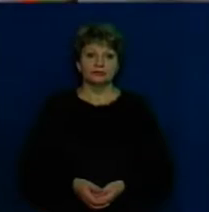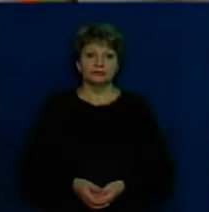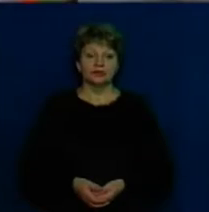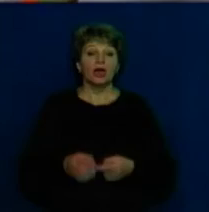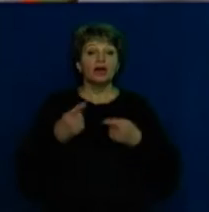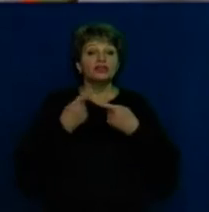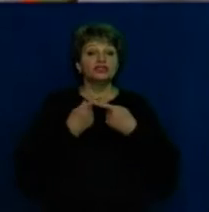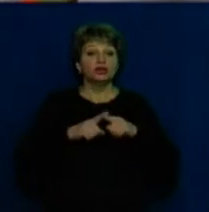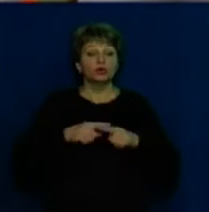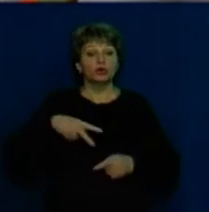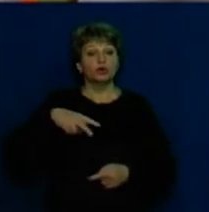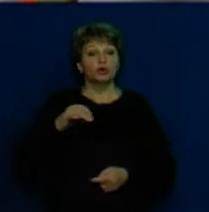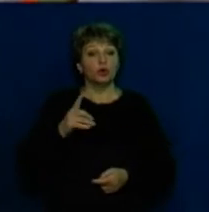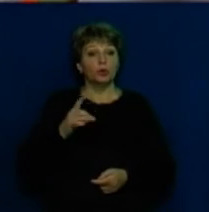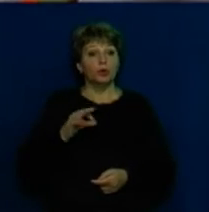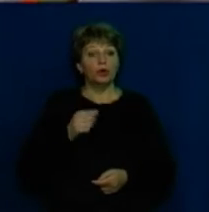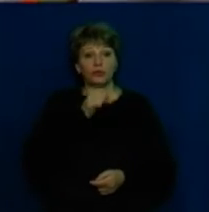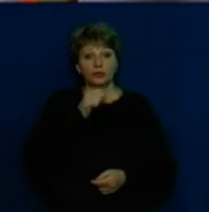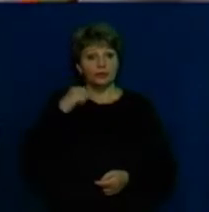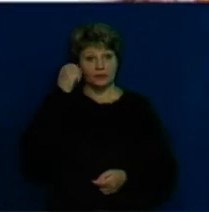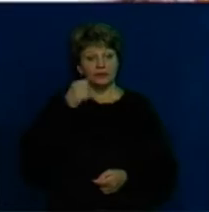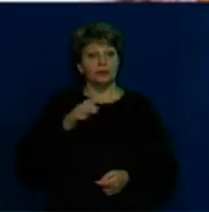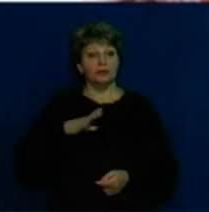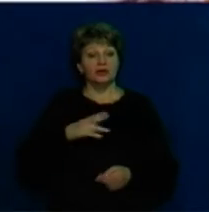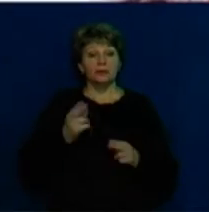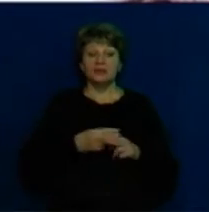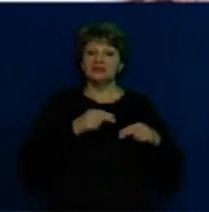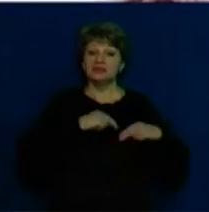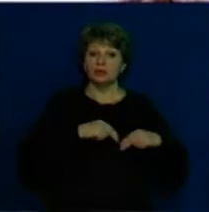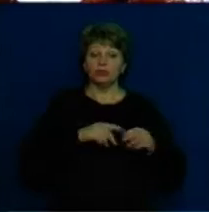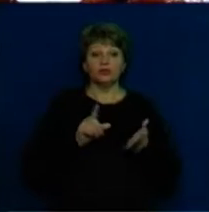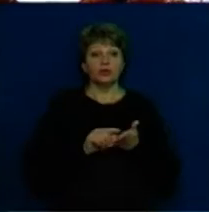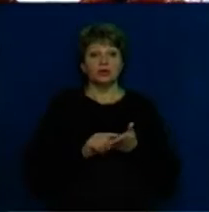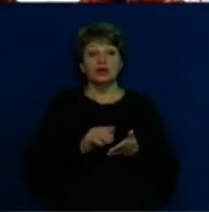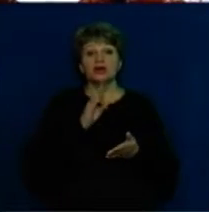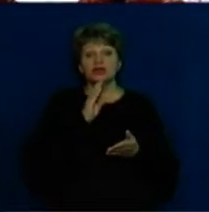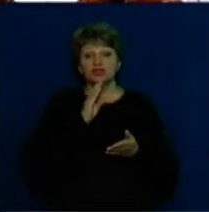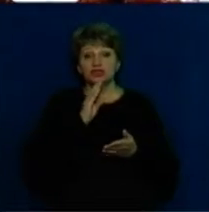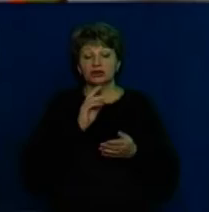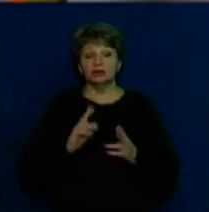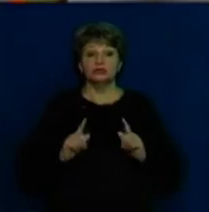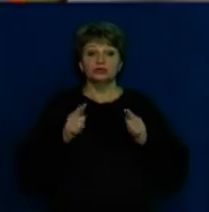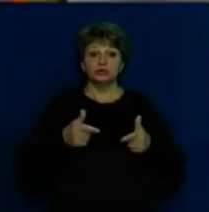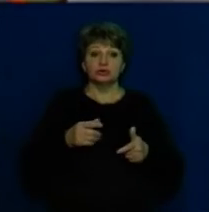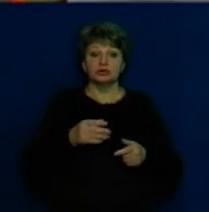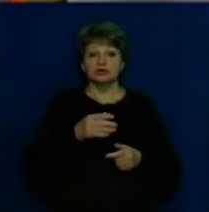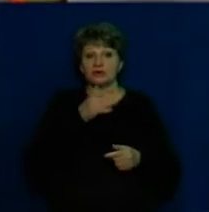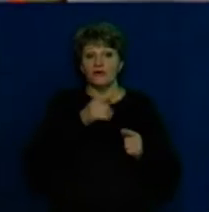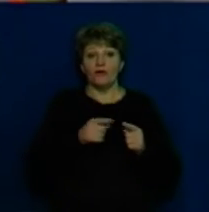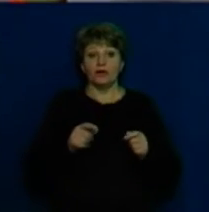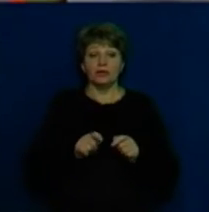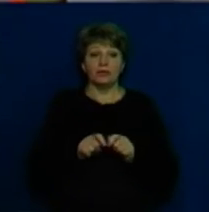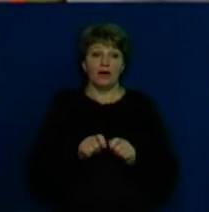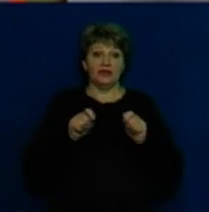Технолог Любов Фабро два роки тому була без роботи на пенсії. Жінка працює з моменту відкриття відприємства. Ми обслуговуємо